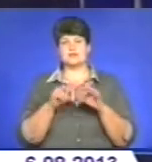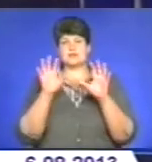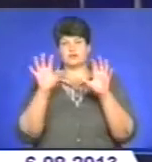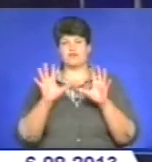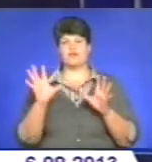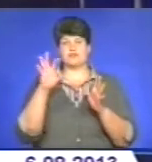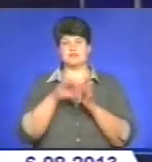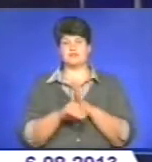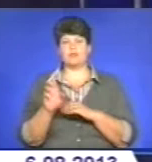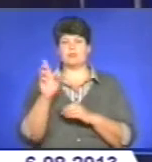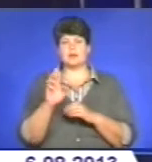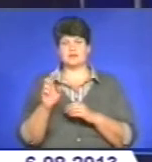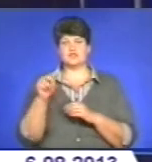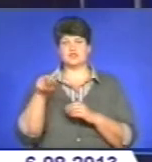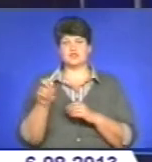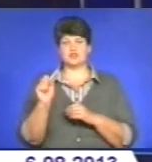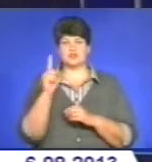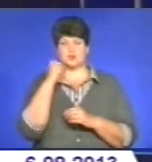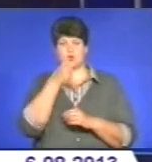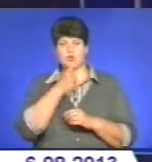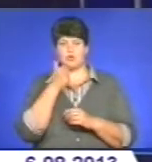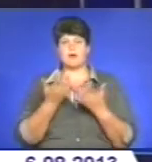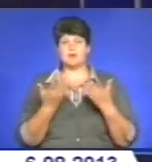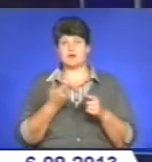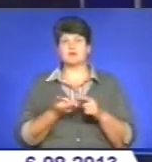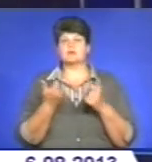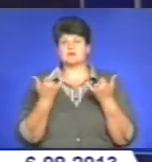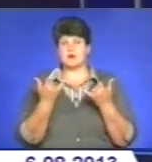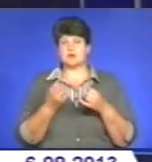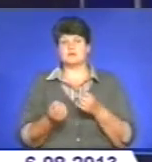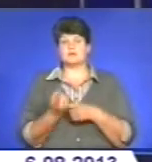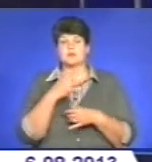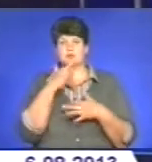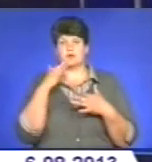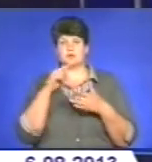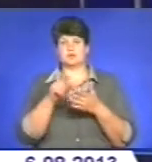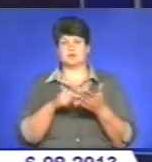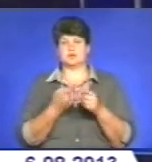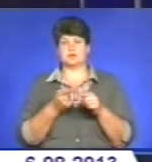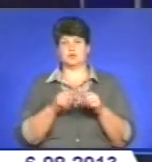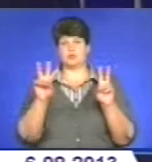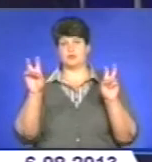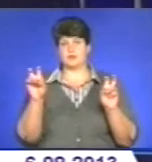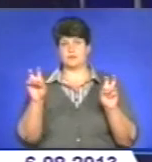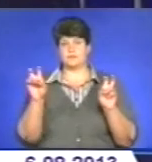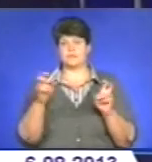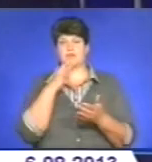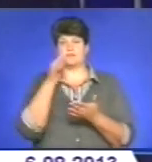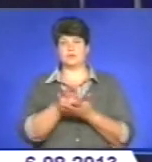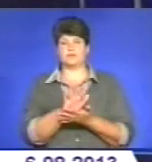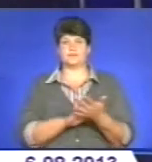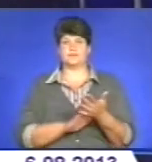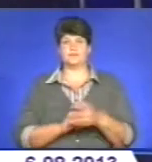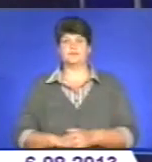ще у березні 2011-го. Проте і зараз виникає чимало запитань на цю тему. Відповіді на них у наступному